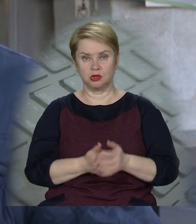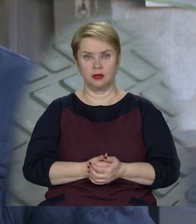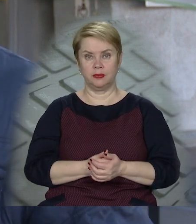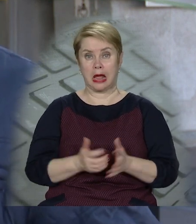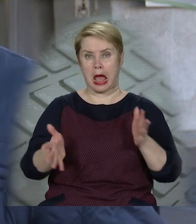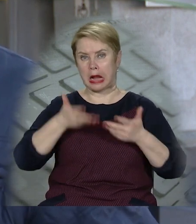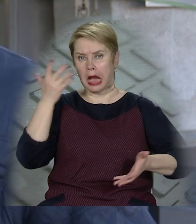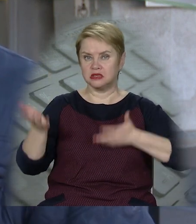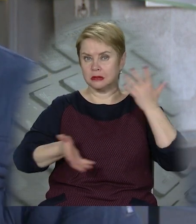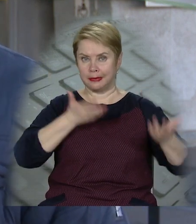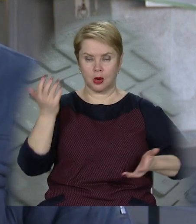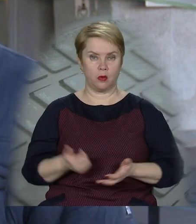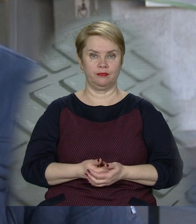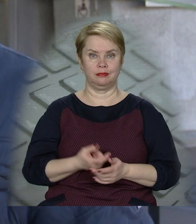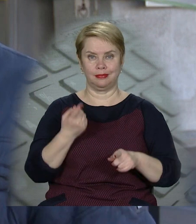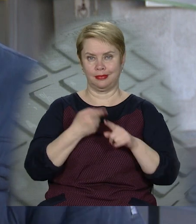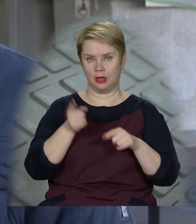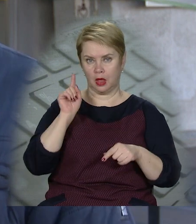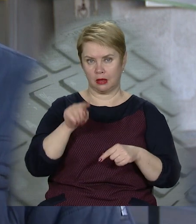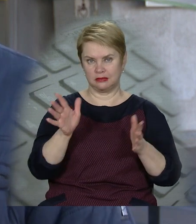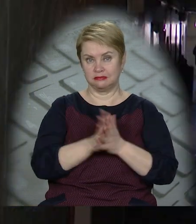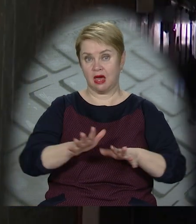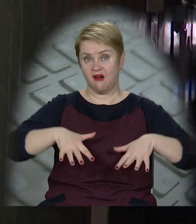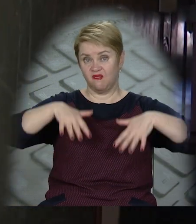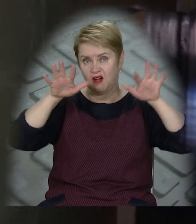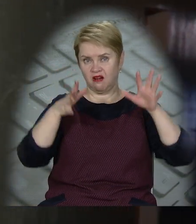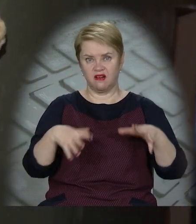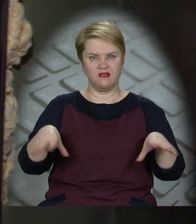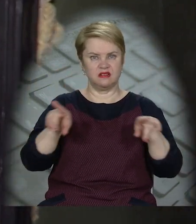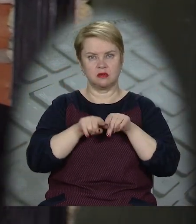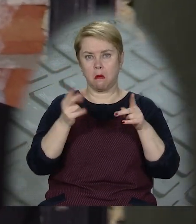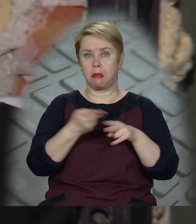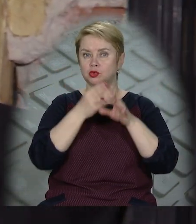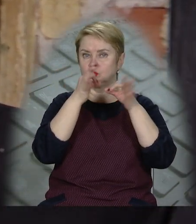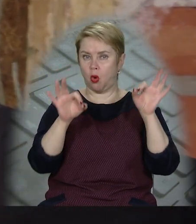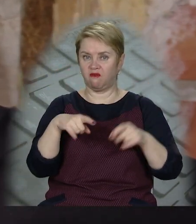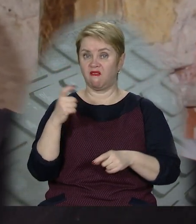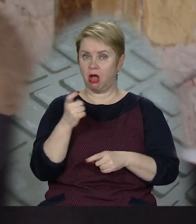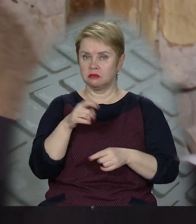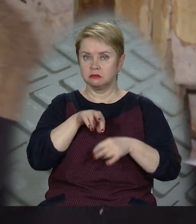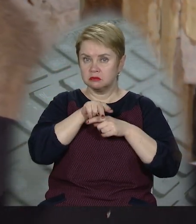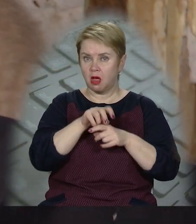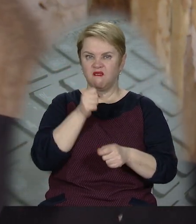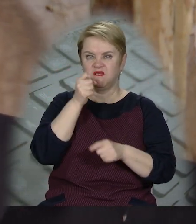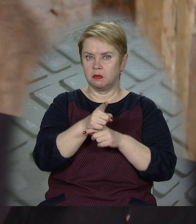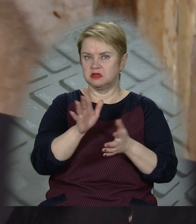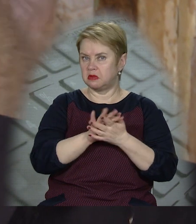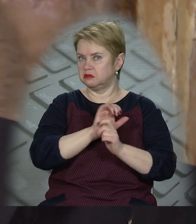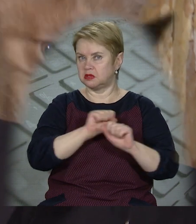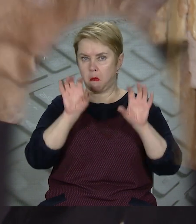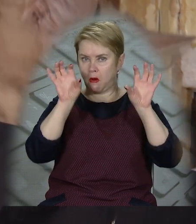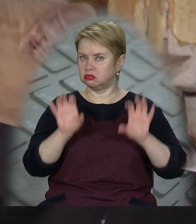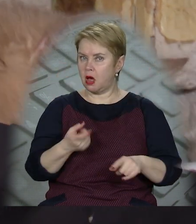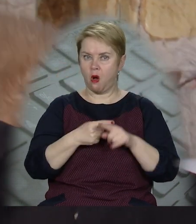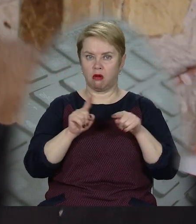розберемо ці завали. Та все одно без дозволу власниці викинути сміття неможливо, оскільки за